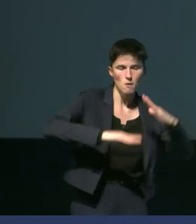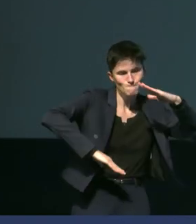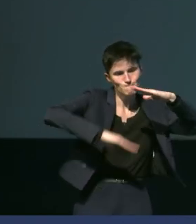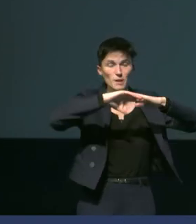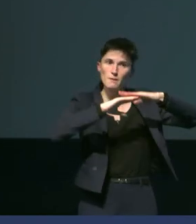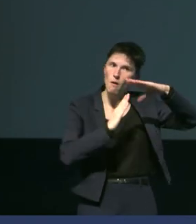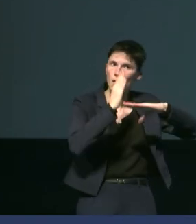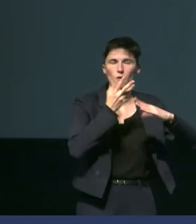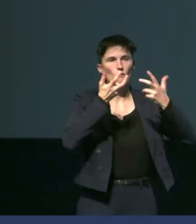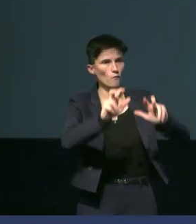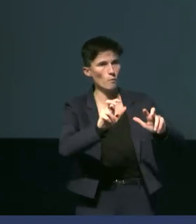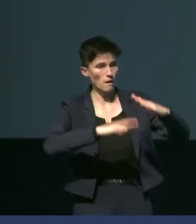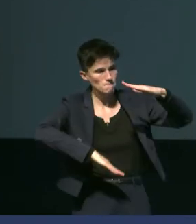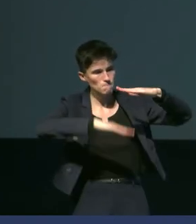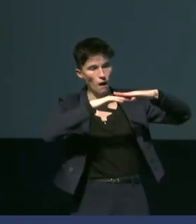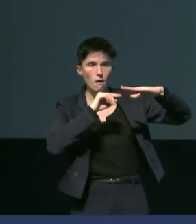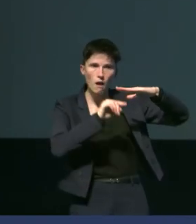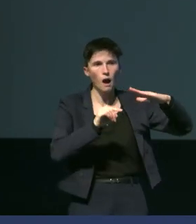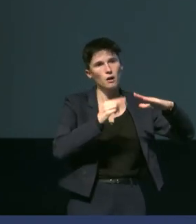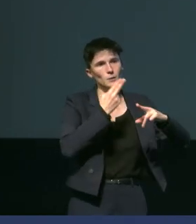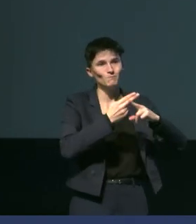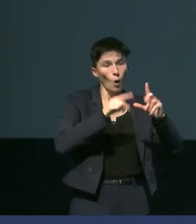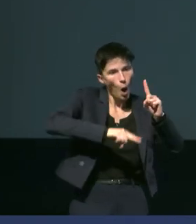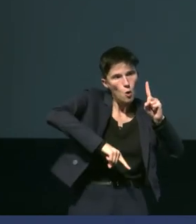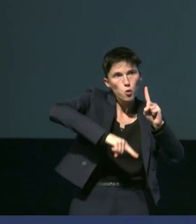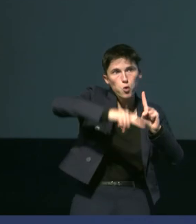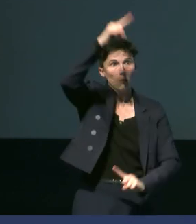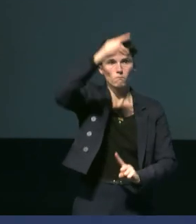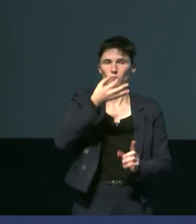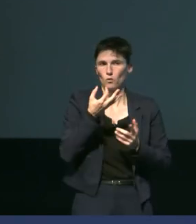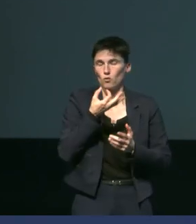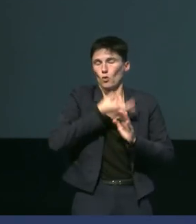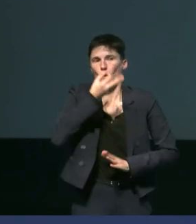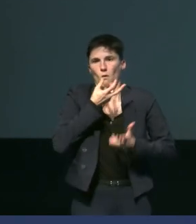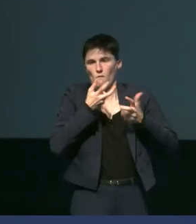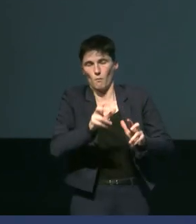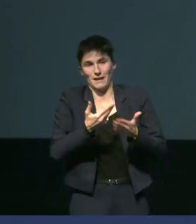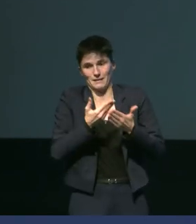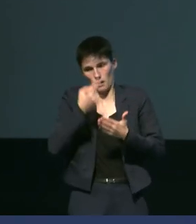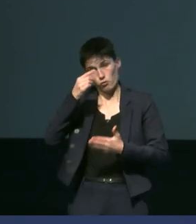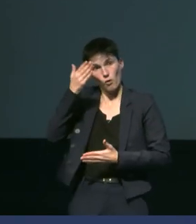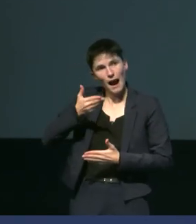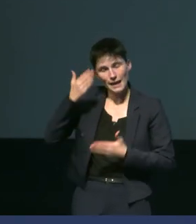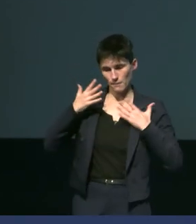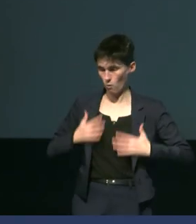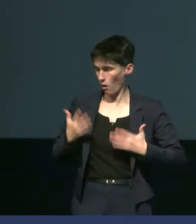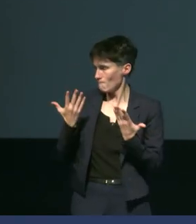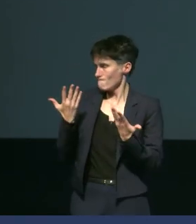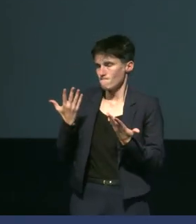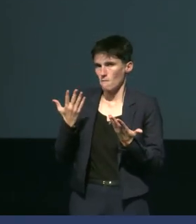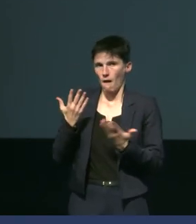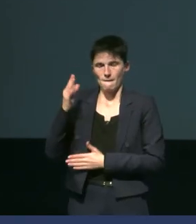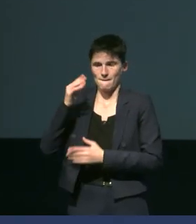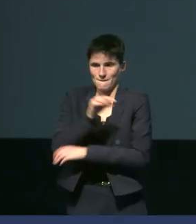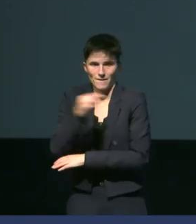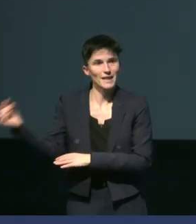certain seuil, c'est ce qu'on appelle l'hyperthermie. L'hyperthermie, c'est quelque chose de néfaste pour le corps des animaux, pour notre corps à nous. Pourquoi